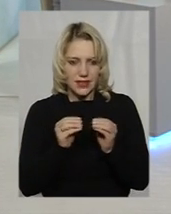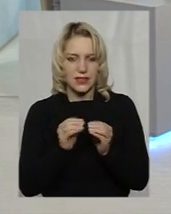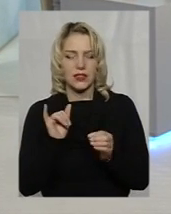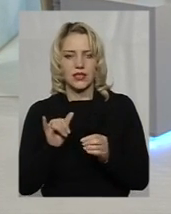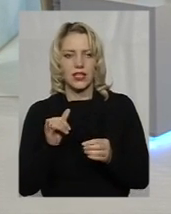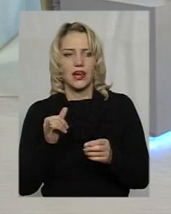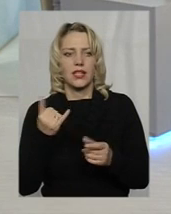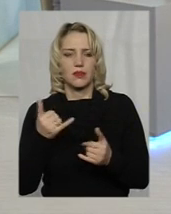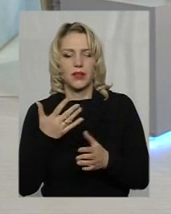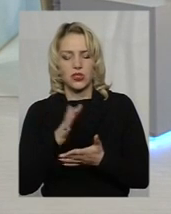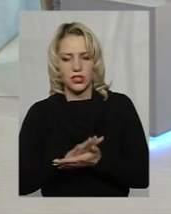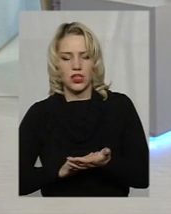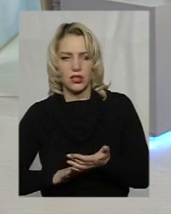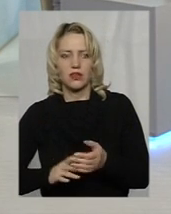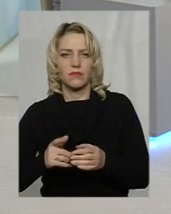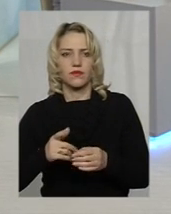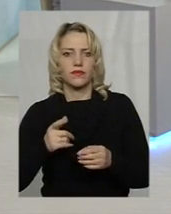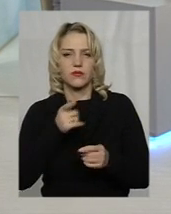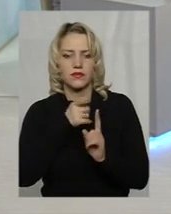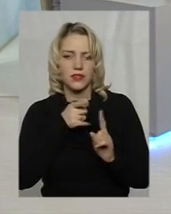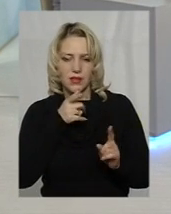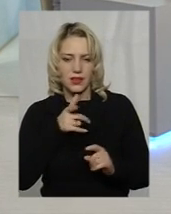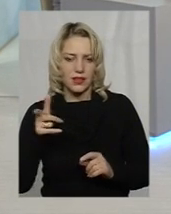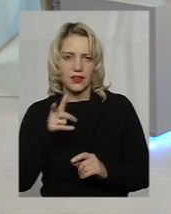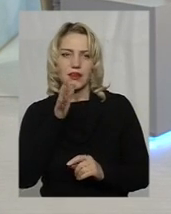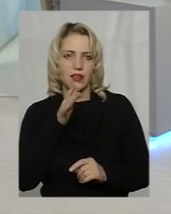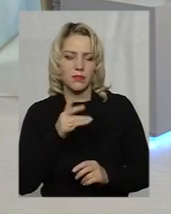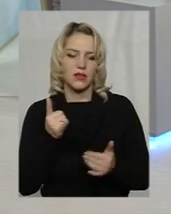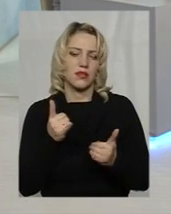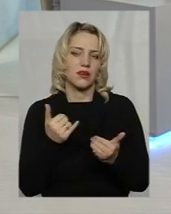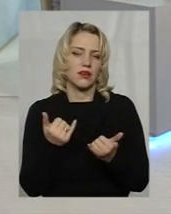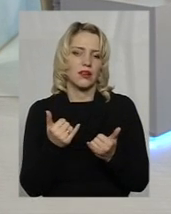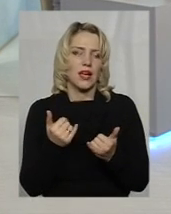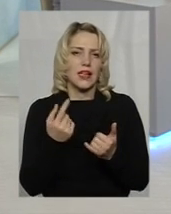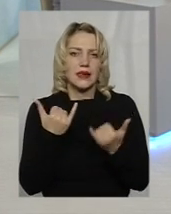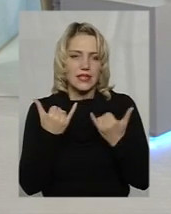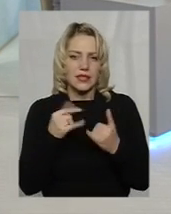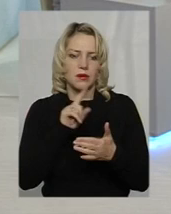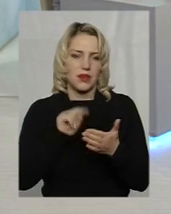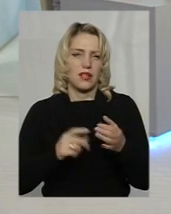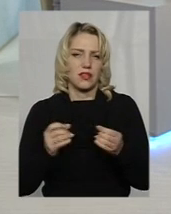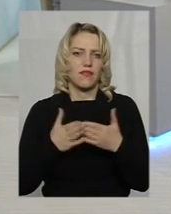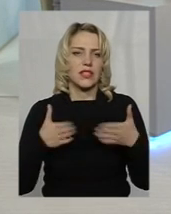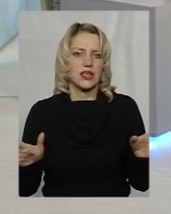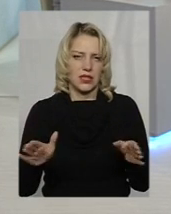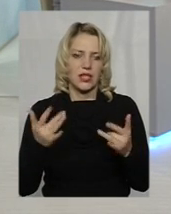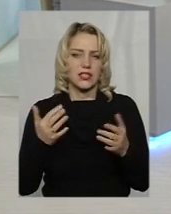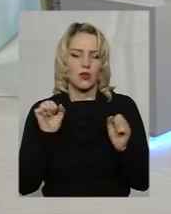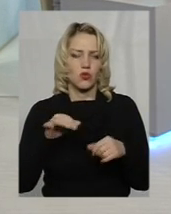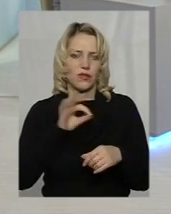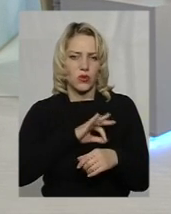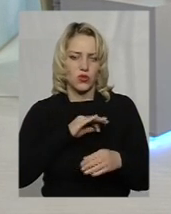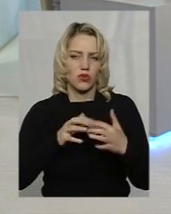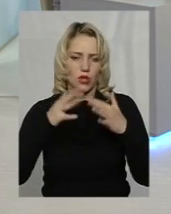значно довший цей термін. Тому, поки що, це питання відкрите, наскільки можна буде використовувати ці конструкції, скільки